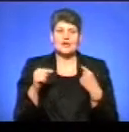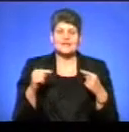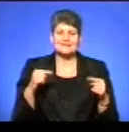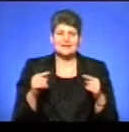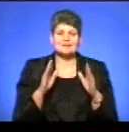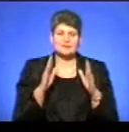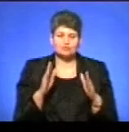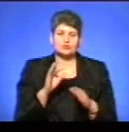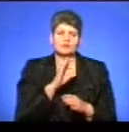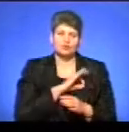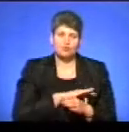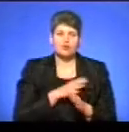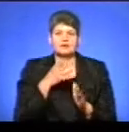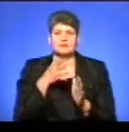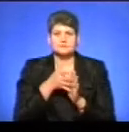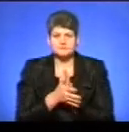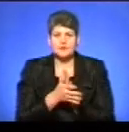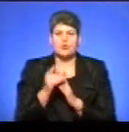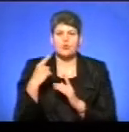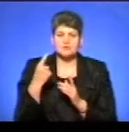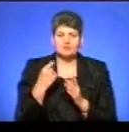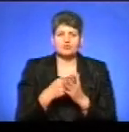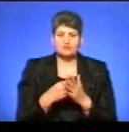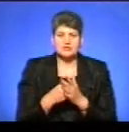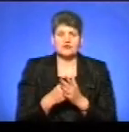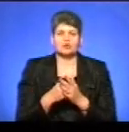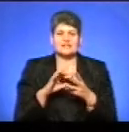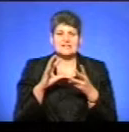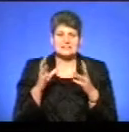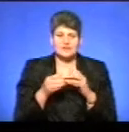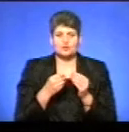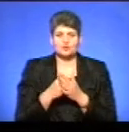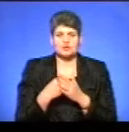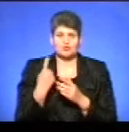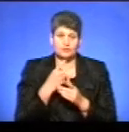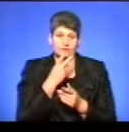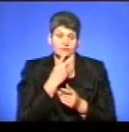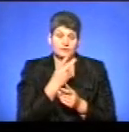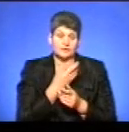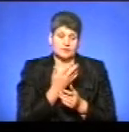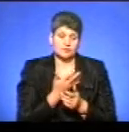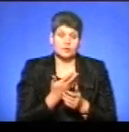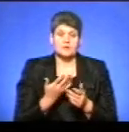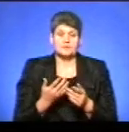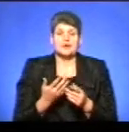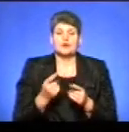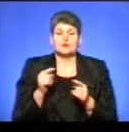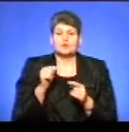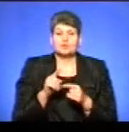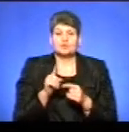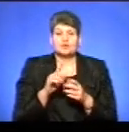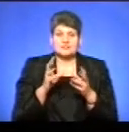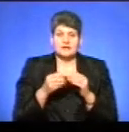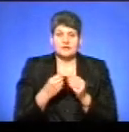буде і в доходах, і в видатках обласного бюджету, і зведеного бюджету області помітною, тому що зведений бюджет області